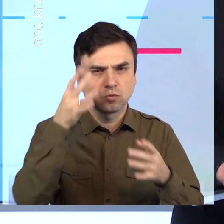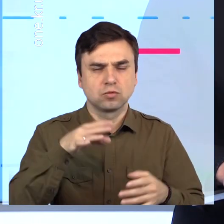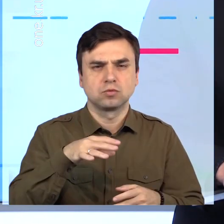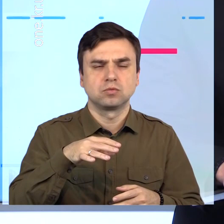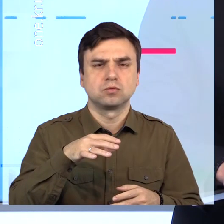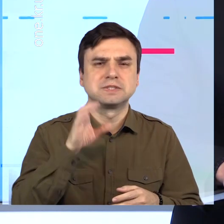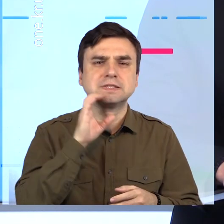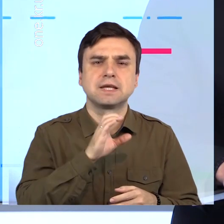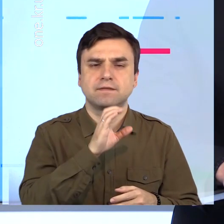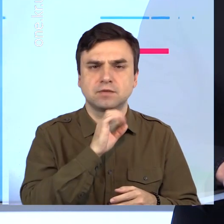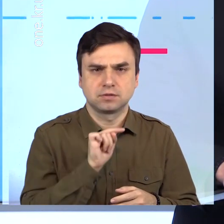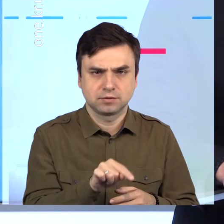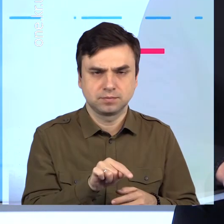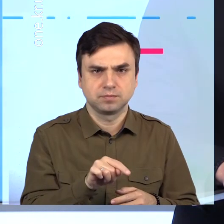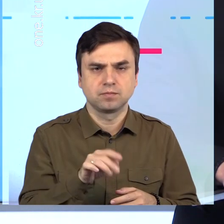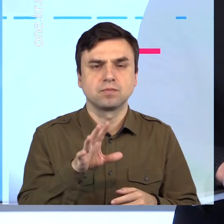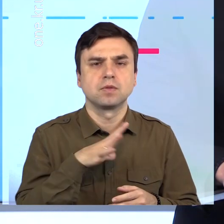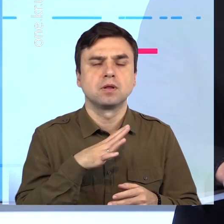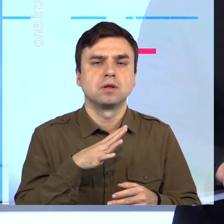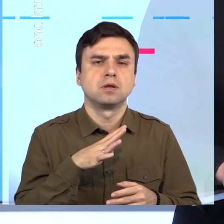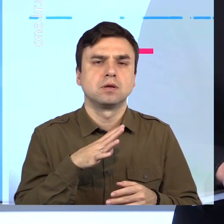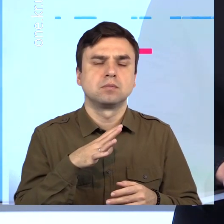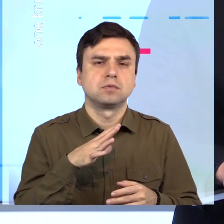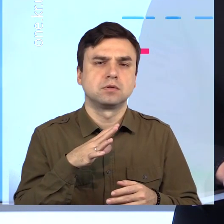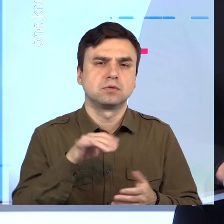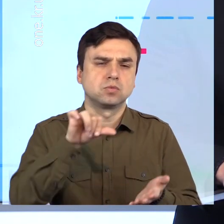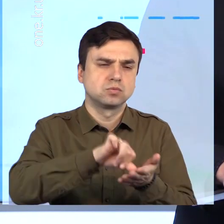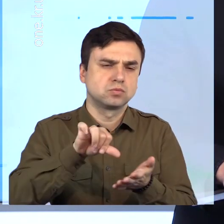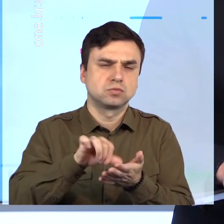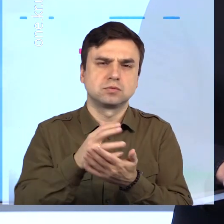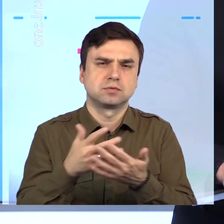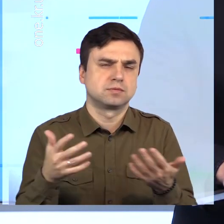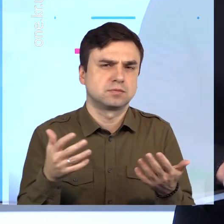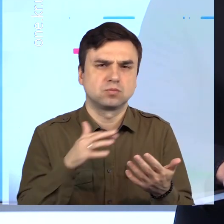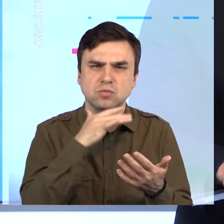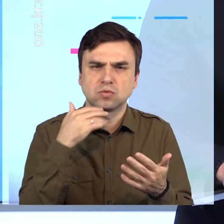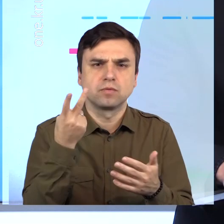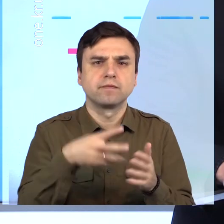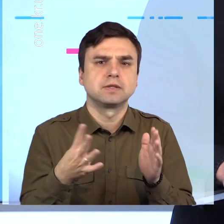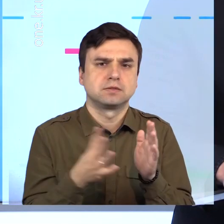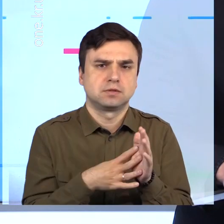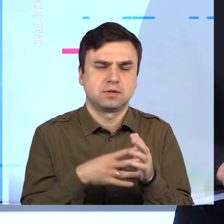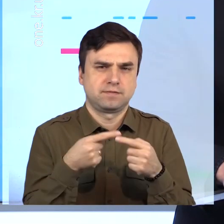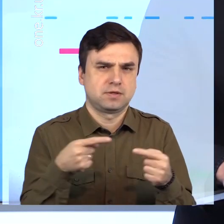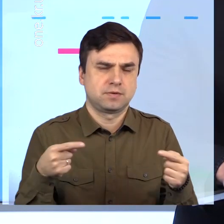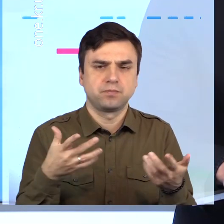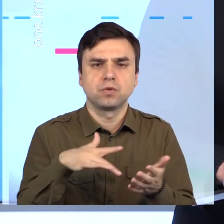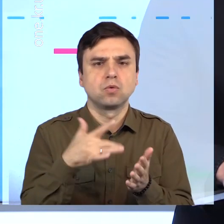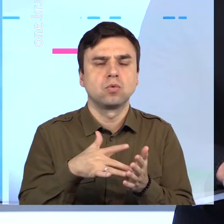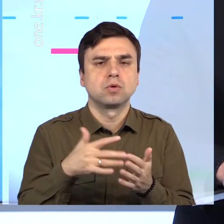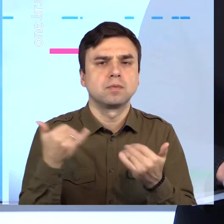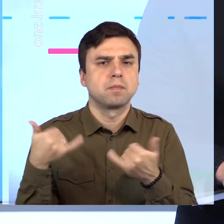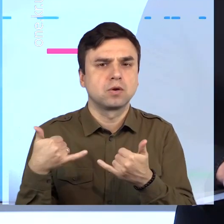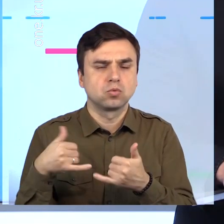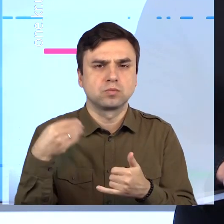дивували учасники гала-концерту «Ветеранська пісня 2021», який відбувся 7 жовтня у стінах Палацу культури